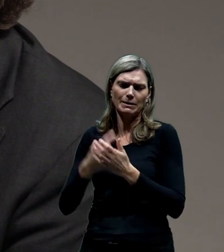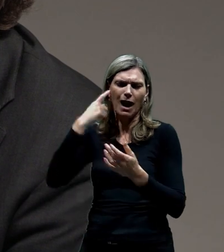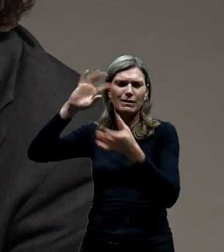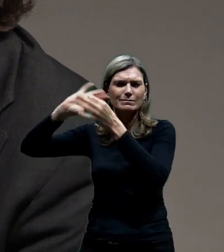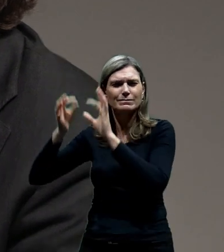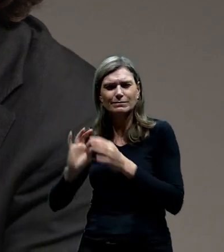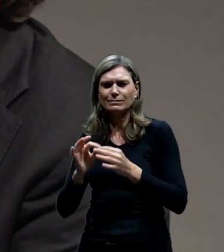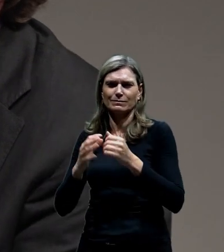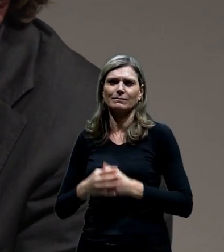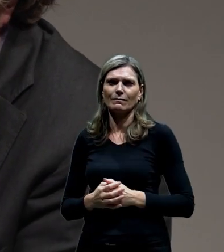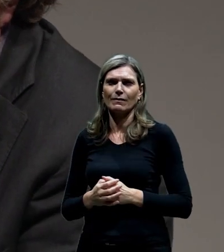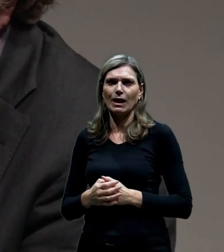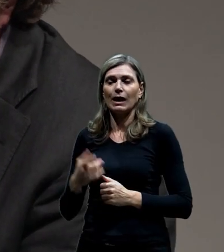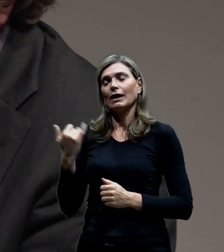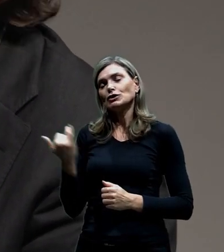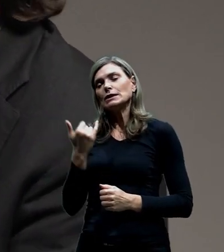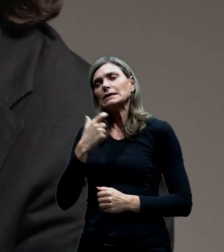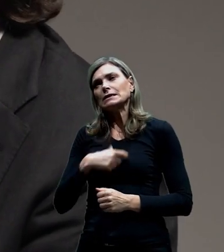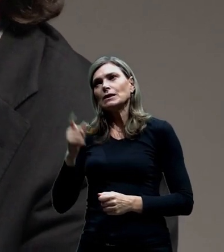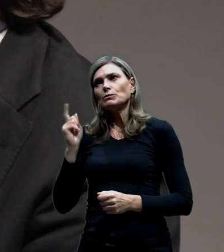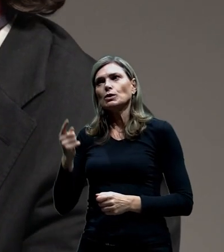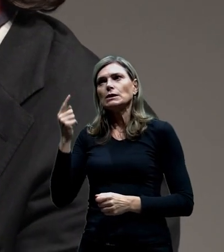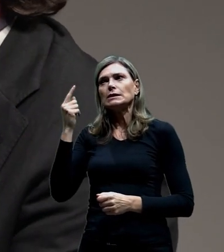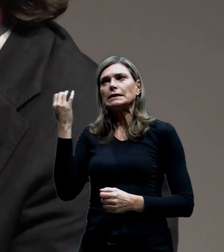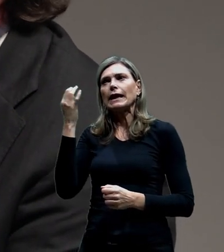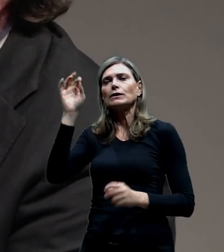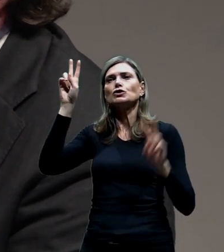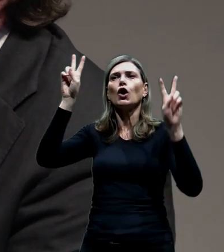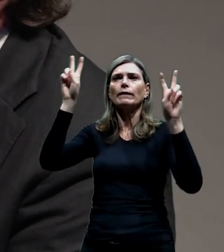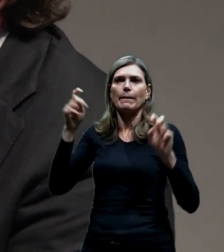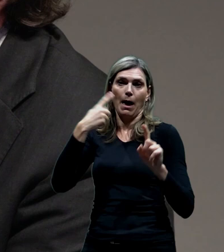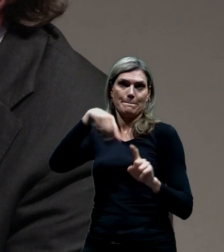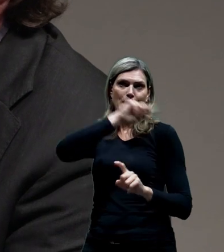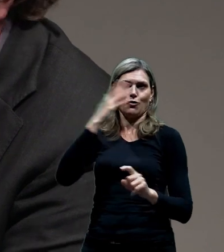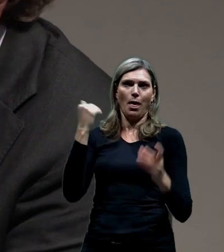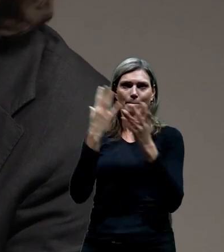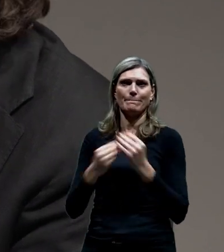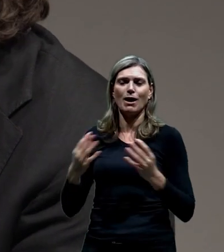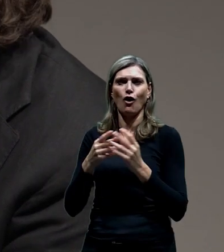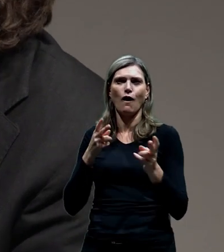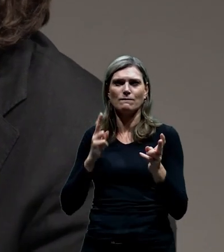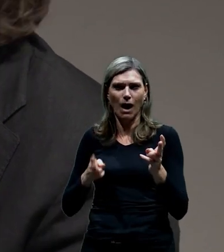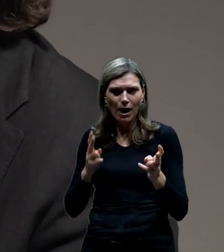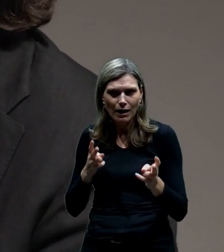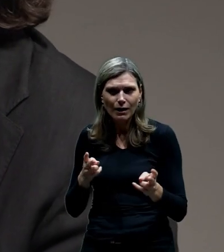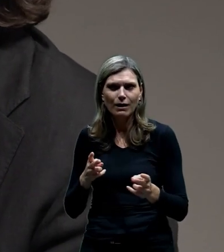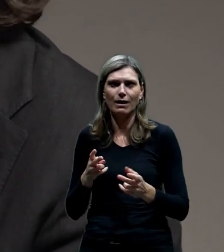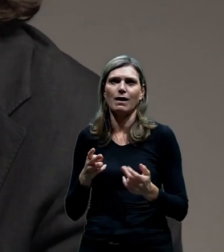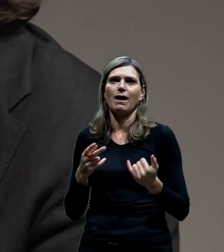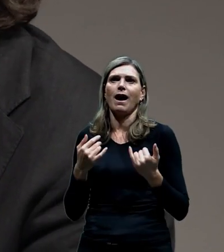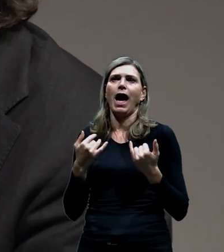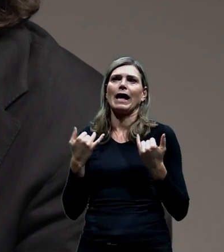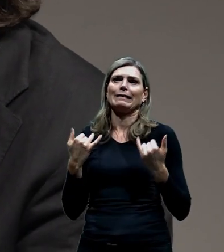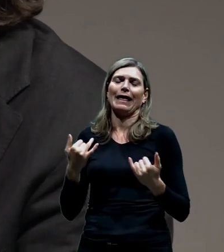A ty pořady my vždycky musíme mít jako nějaký téma. Minule jsme měli železniční dopravu, kdybychom mluvili o všem, tak je z toho jenom